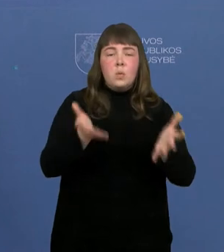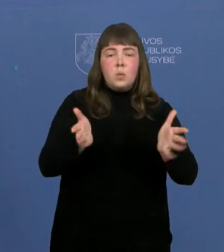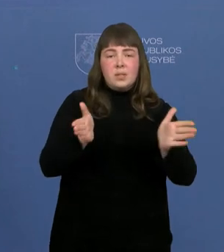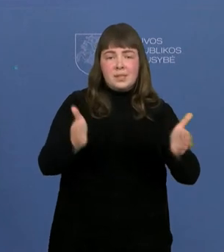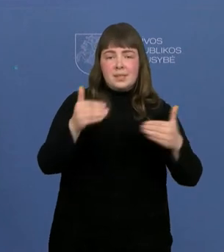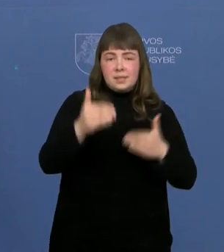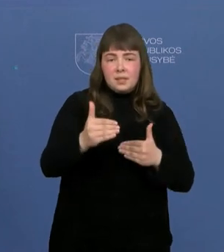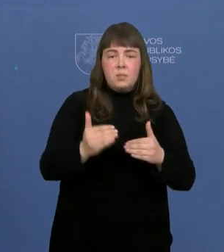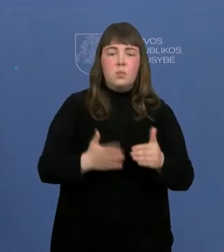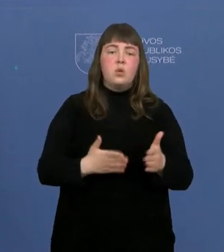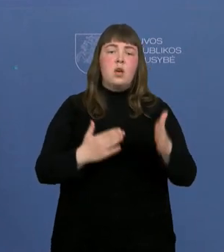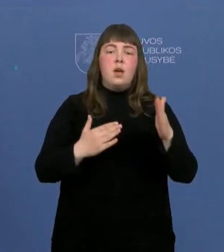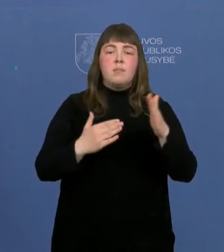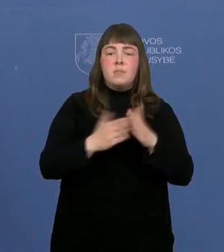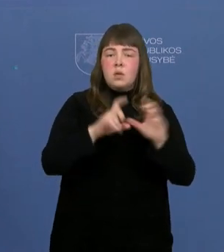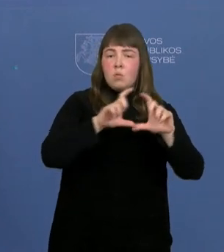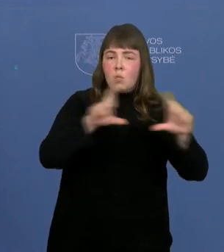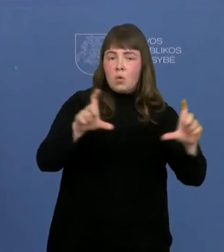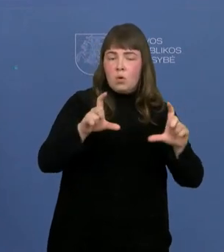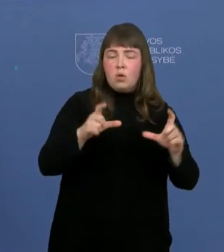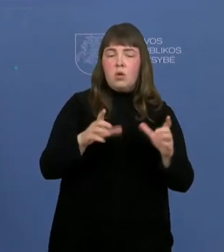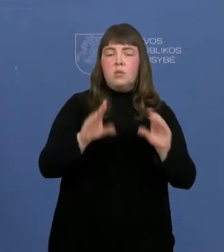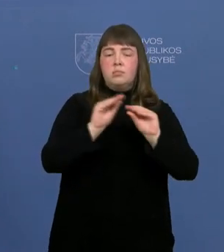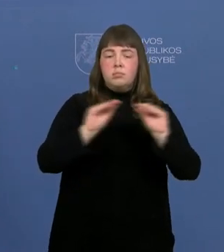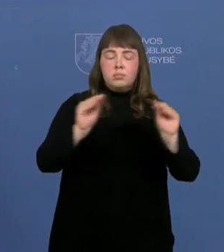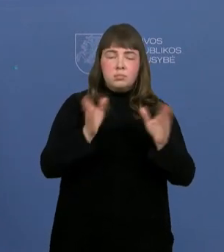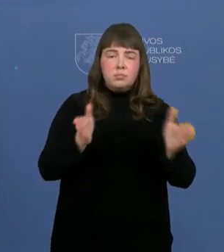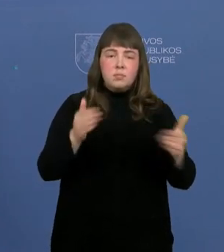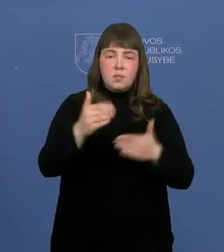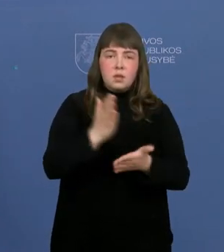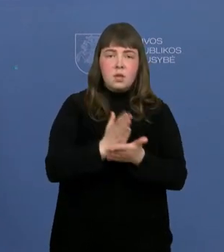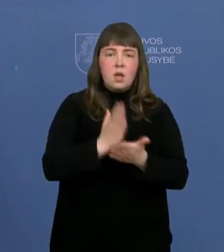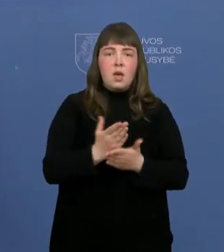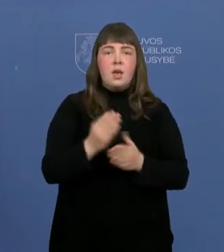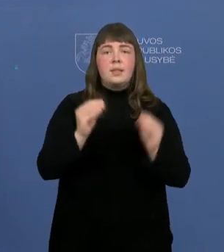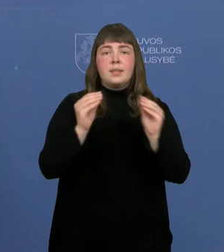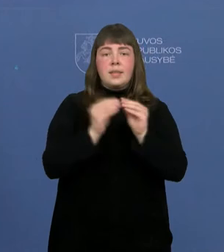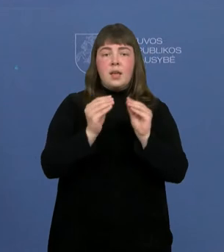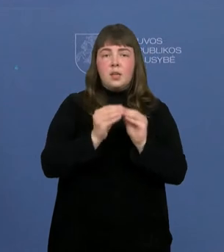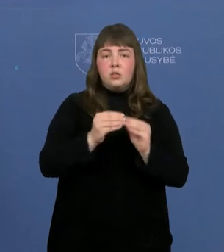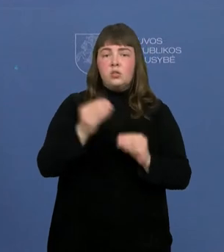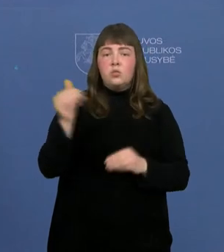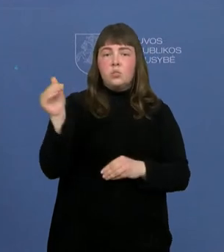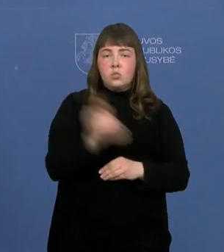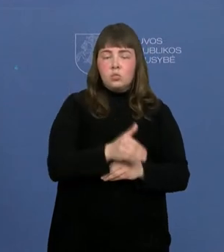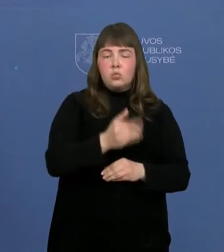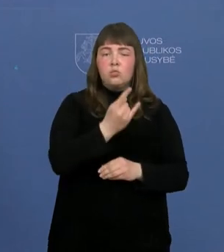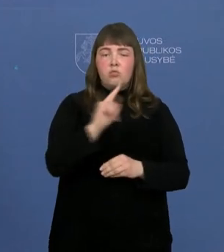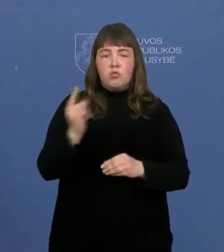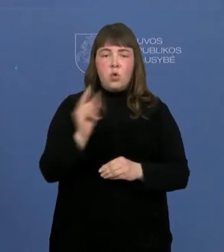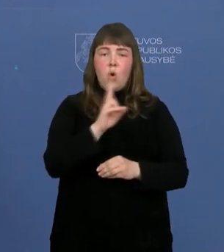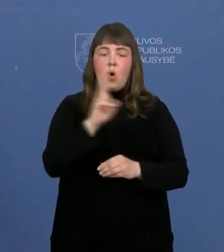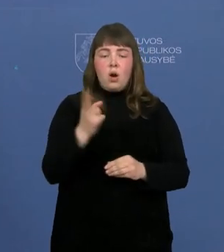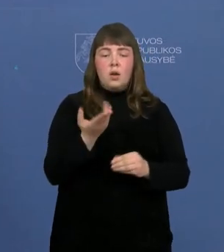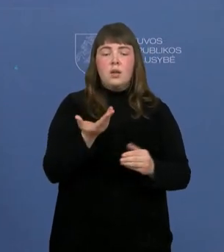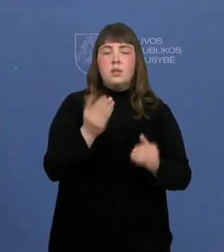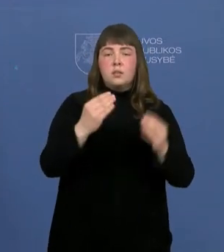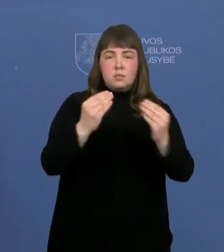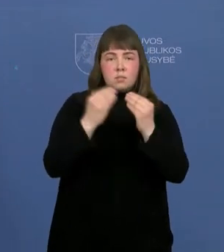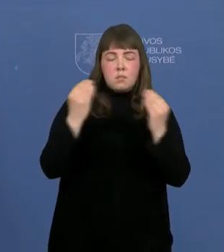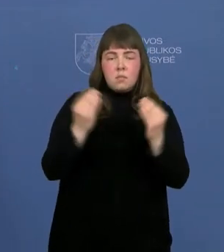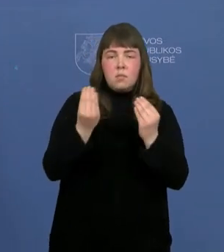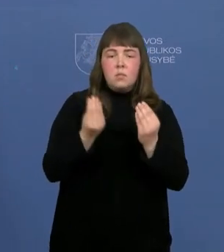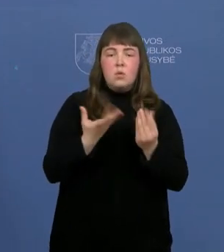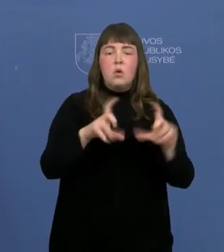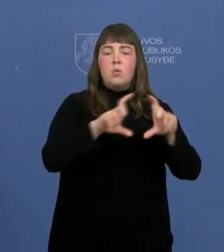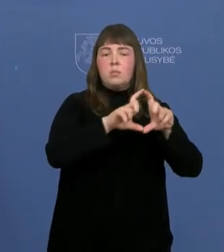mokyklinio ugdymo sistemoje turime jau 10 tūkstančių vaikų, kurie mokosi bendrojų ugdymo ir iki